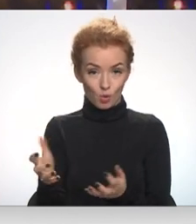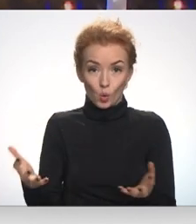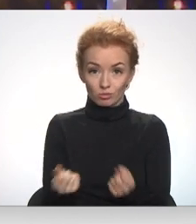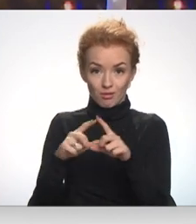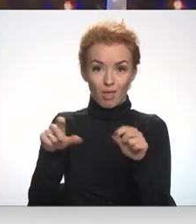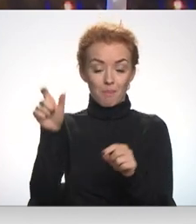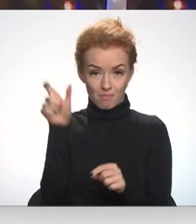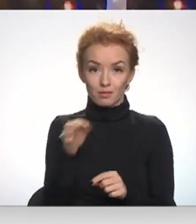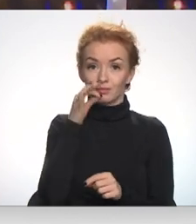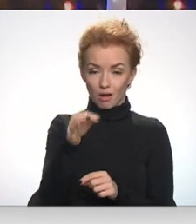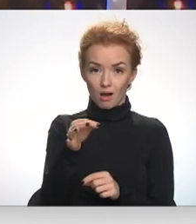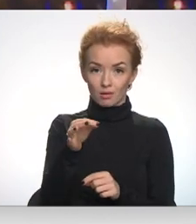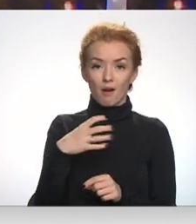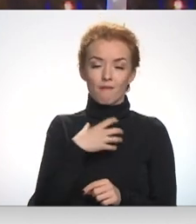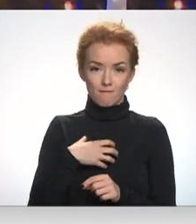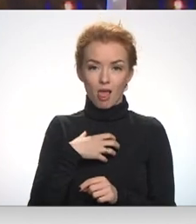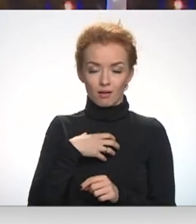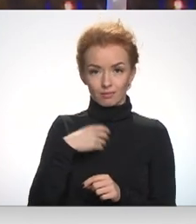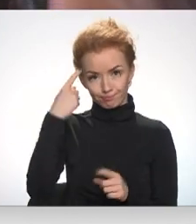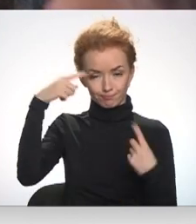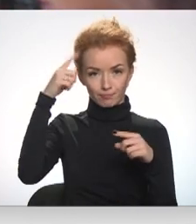atzīst, lai izdzīvotu ir jāmainās.